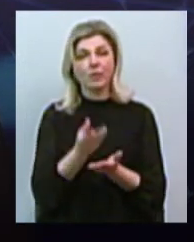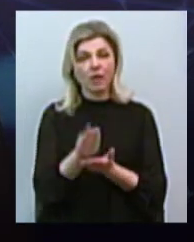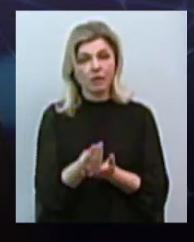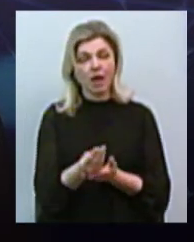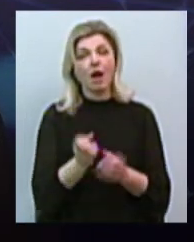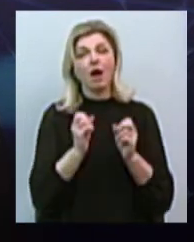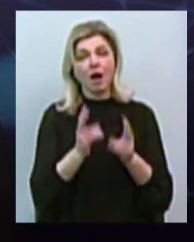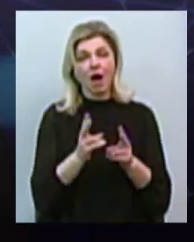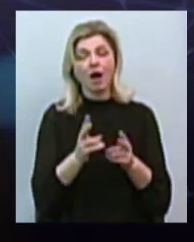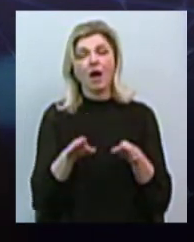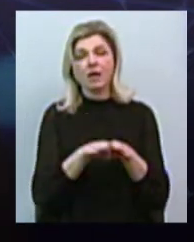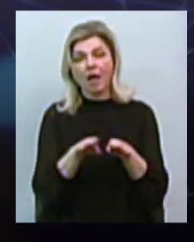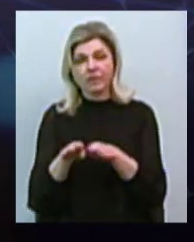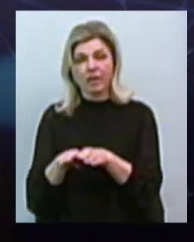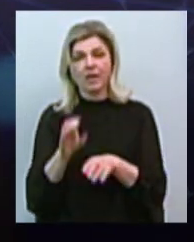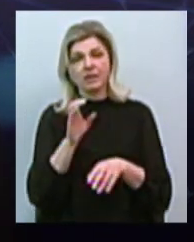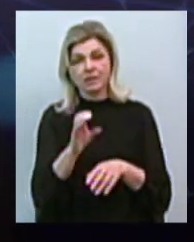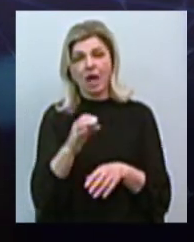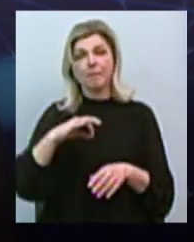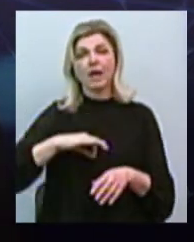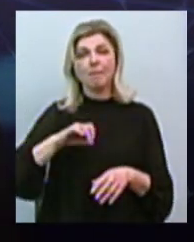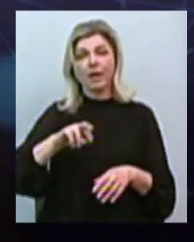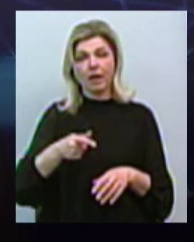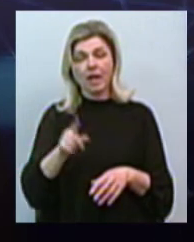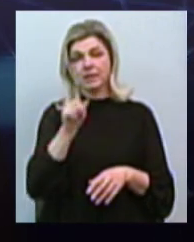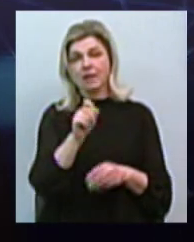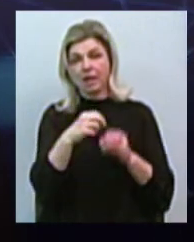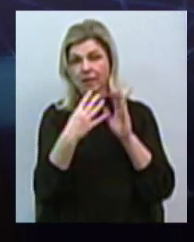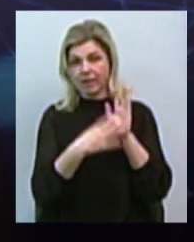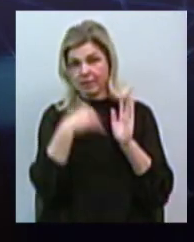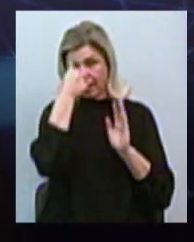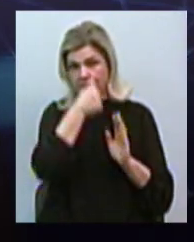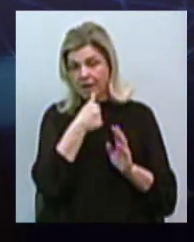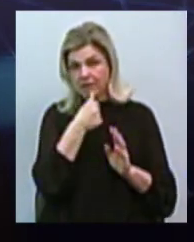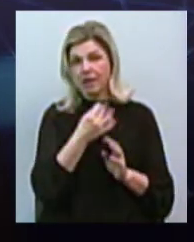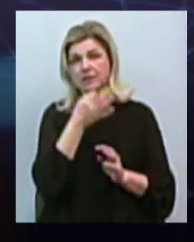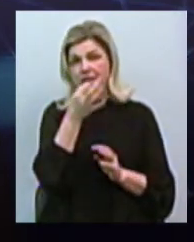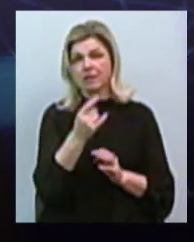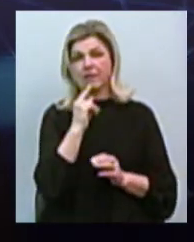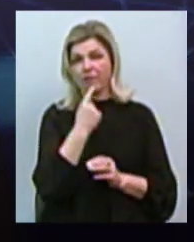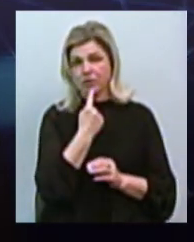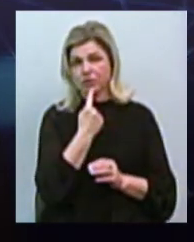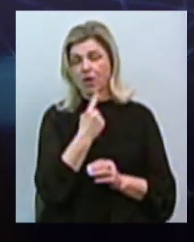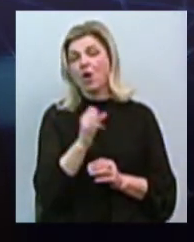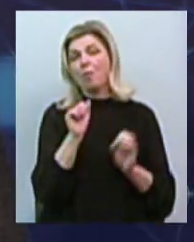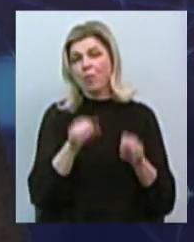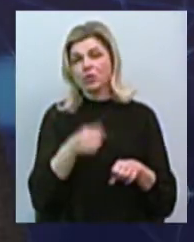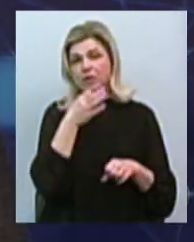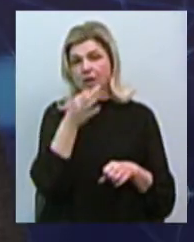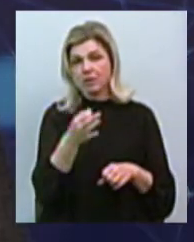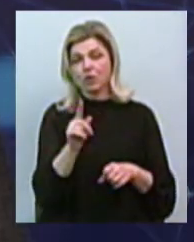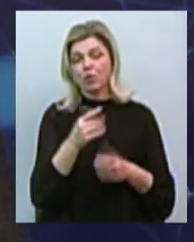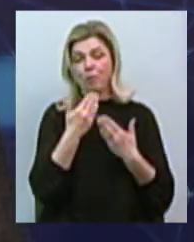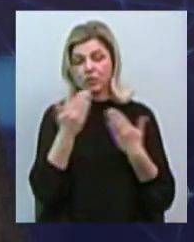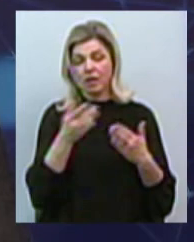прибутком підприємства за 2019 рік, важко сказати, але можу стверджувати одне, що останні роки підприємства,